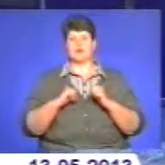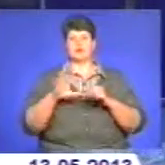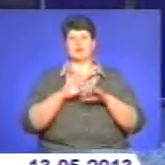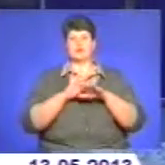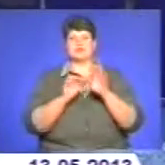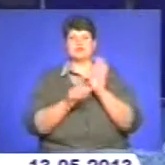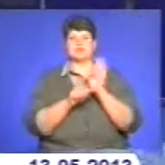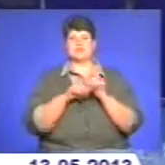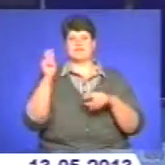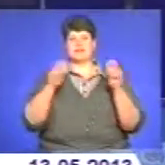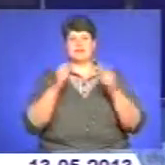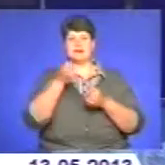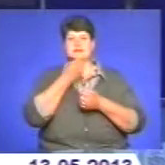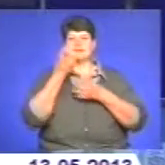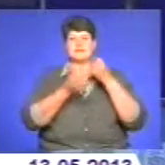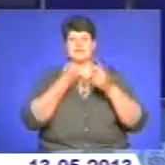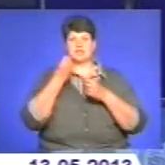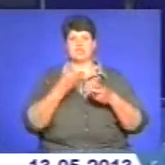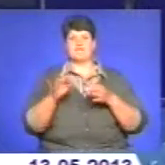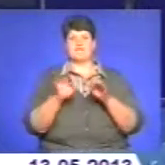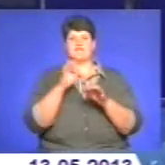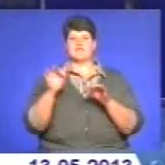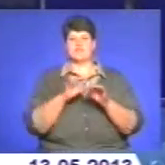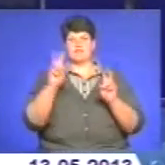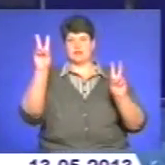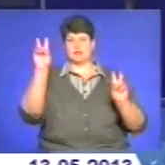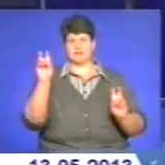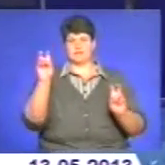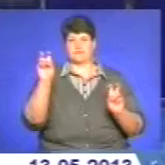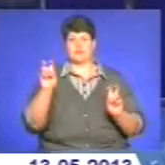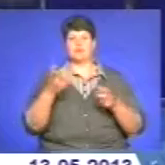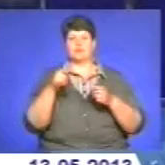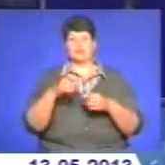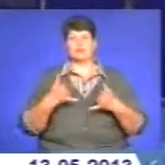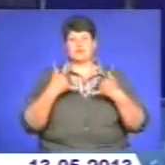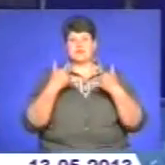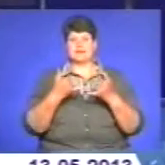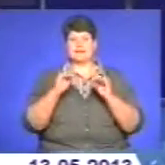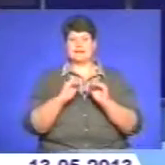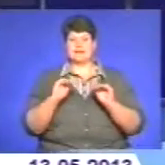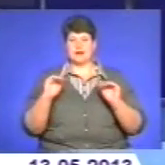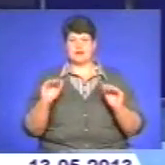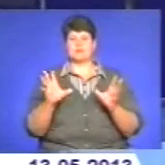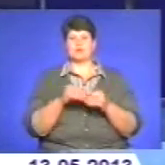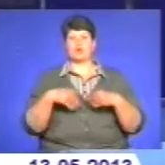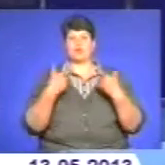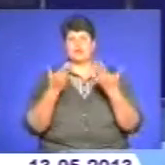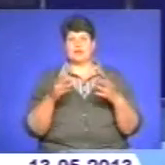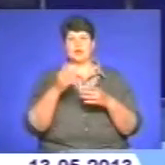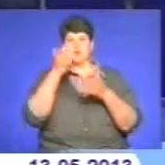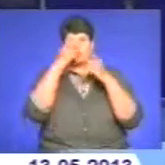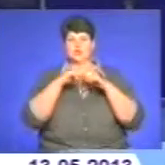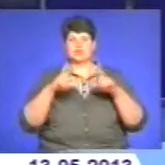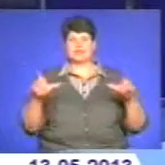вишиванки». Цьогоріч він присвячений дитячому українському строю. Також на ньому започаткували рушник єдності, який планують